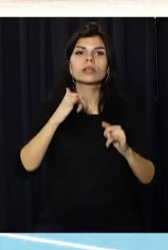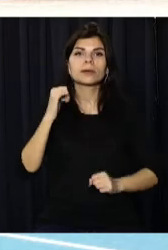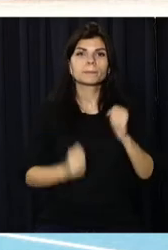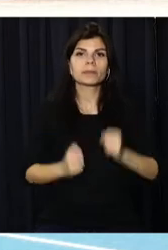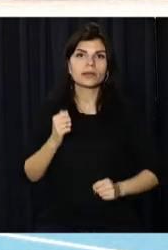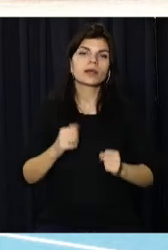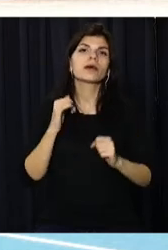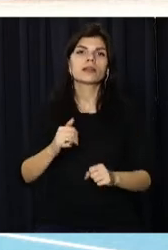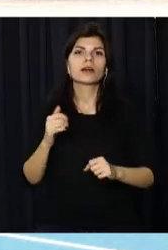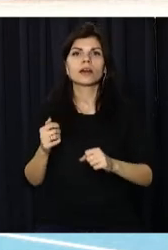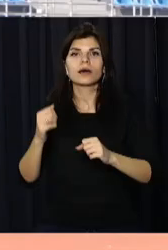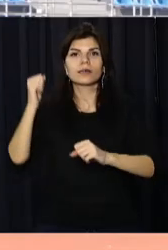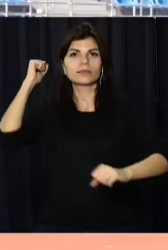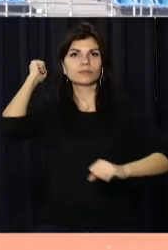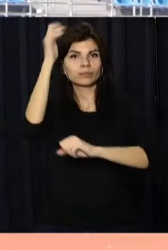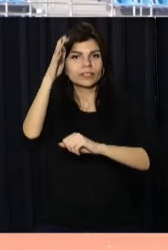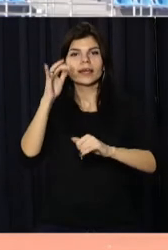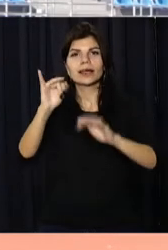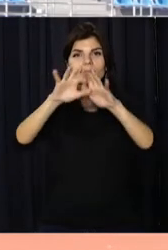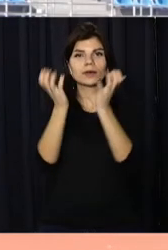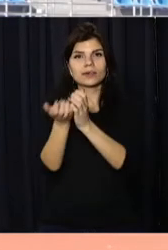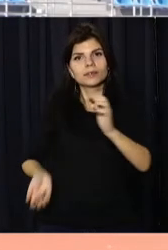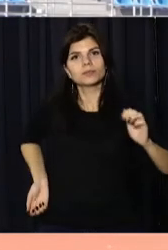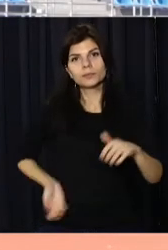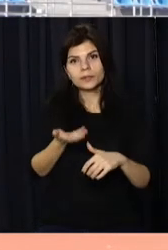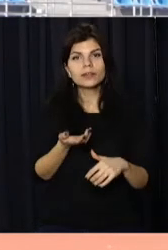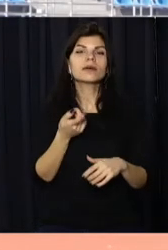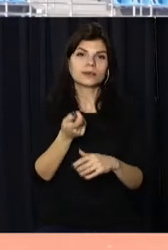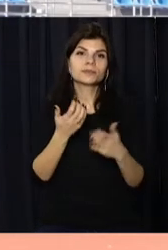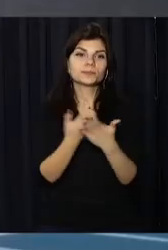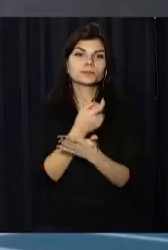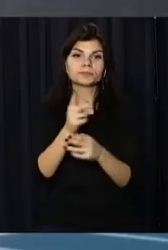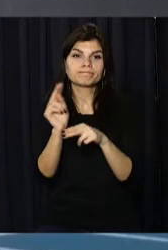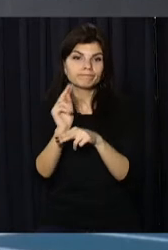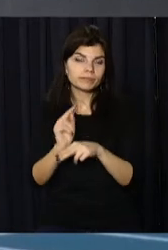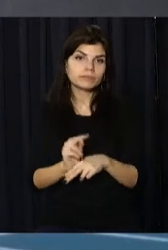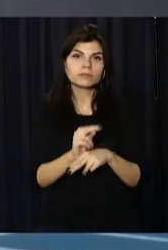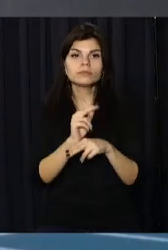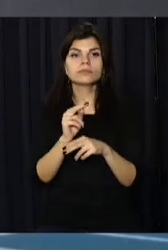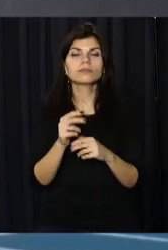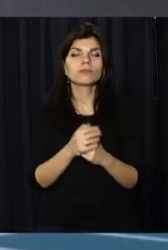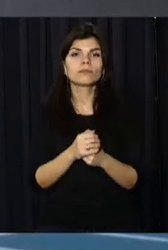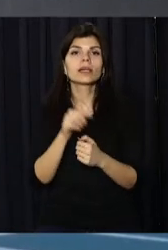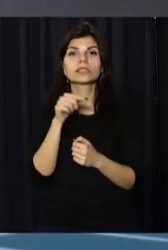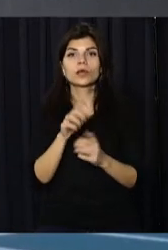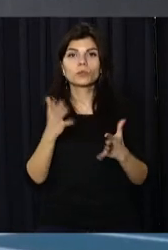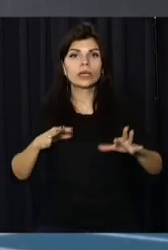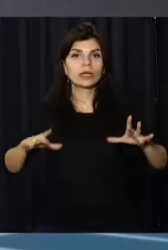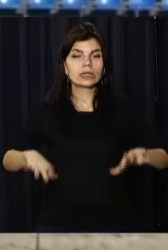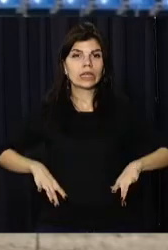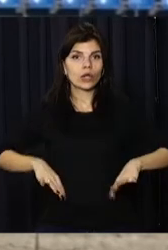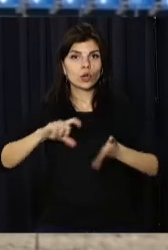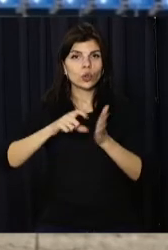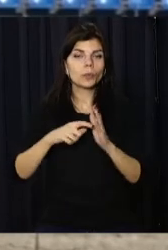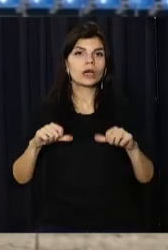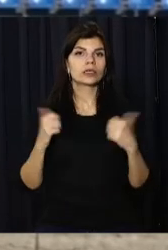та зони для метання молота і ядра. Зараз на стадіоні ремонт приміщень, які розташовані під трибунами. Там будуть тренерські кімнати,